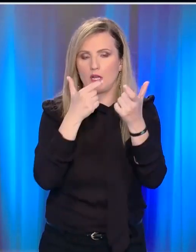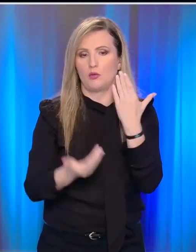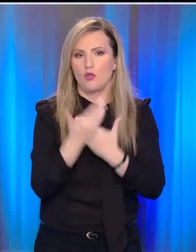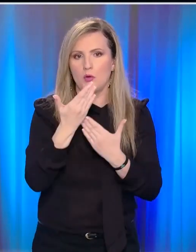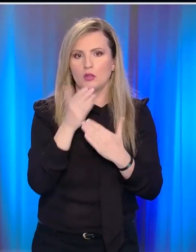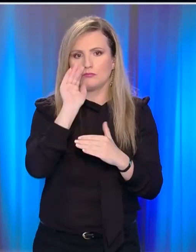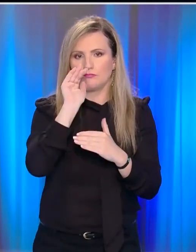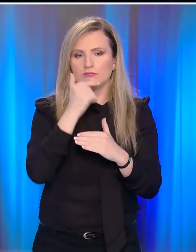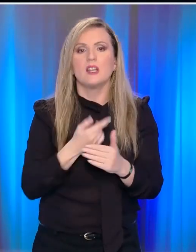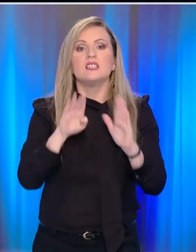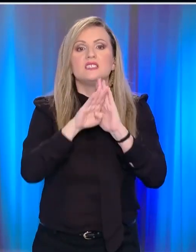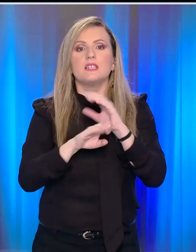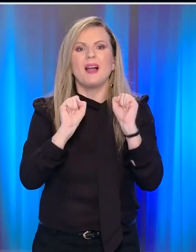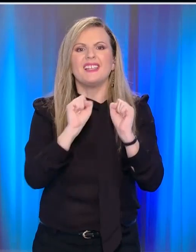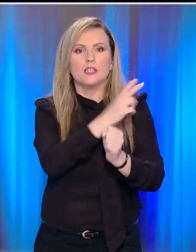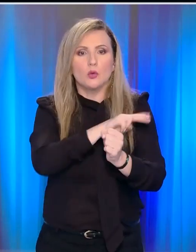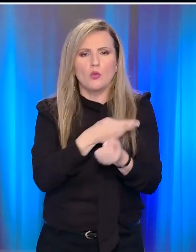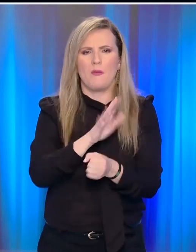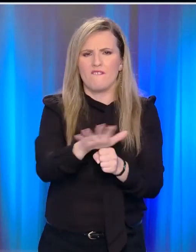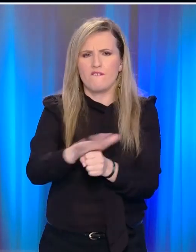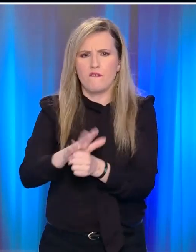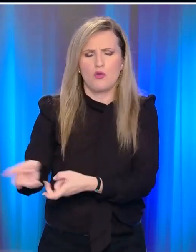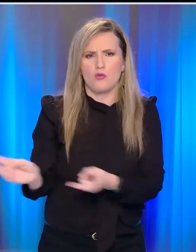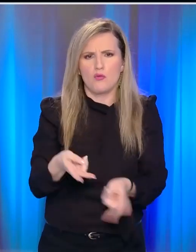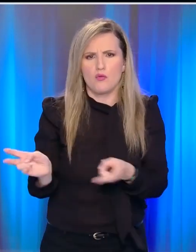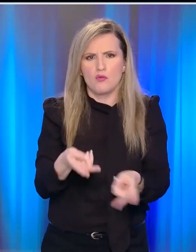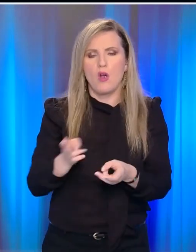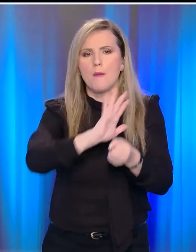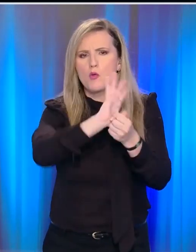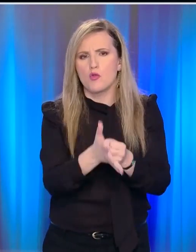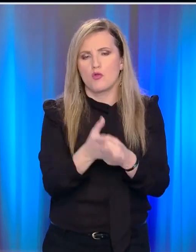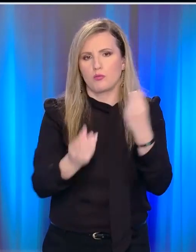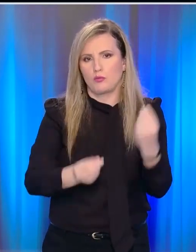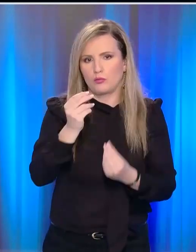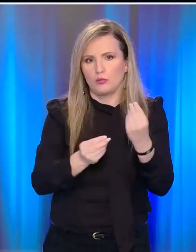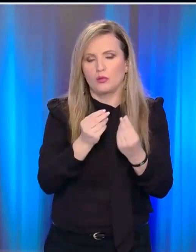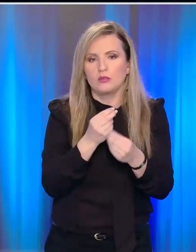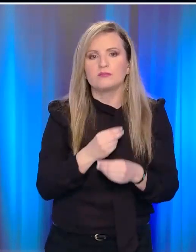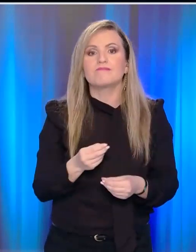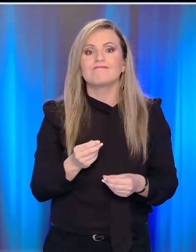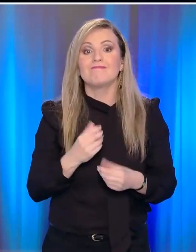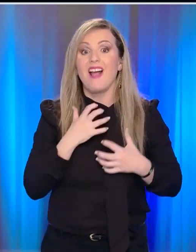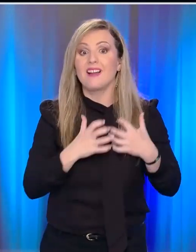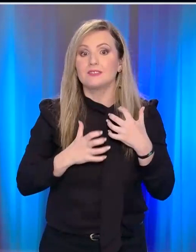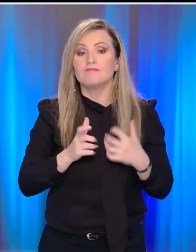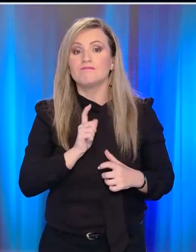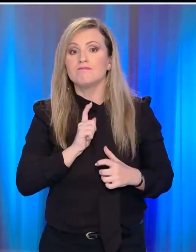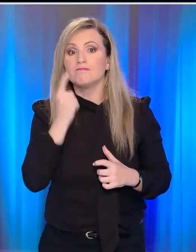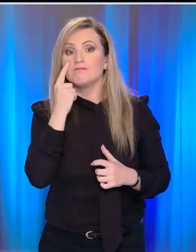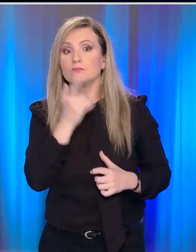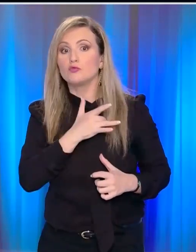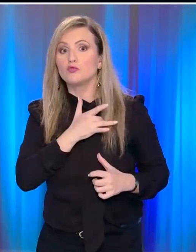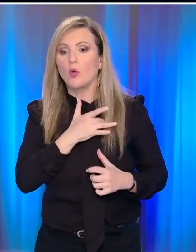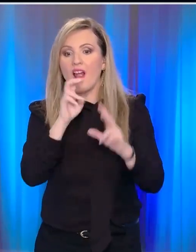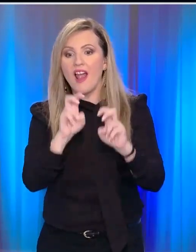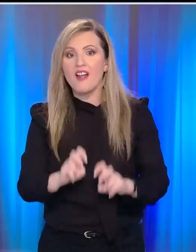Την ιδιοέρα το σύστημα υγείας δοκιμάζεται από το βάρος της πανδημίας. Με κομμένοι την ανάσα παρακολουθούν τα αποτελέσματα των